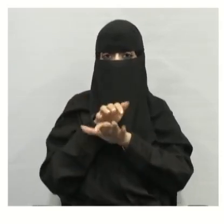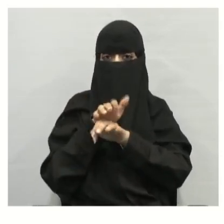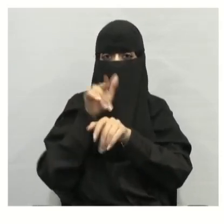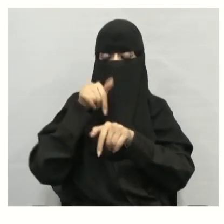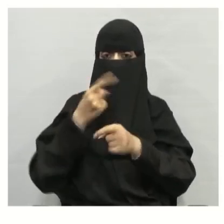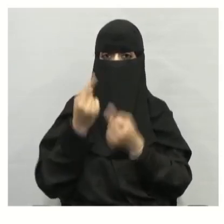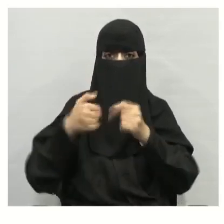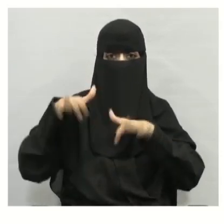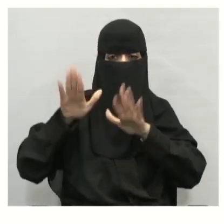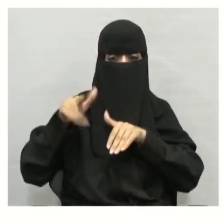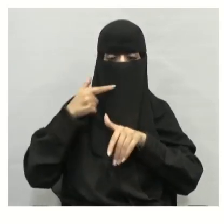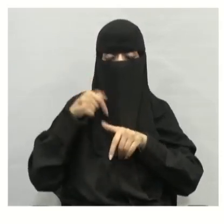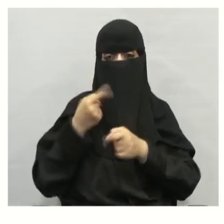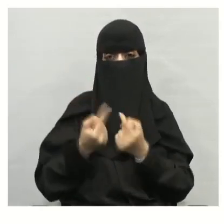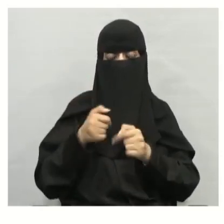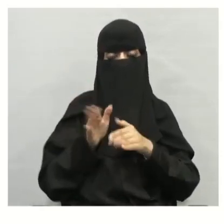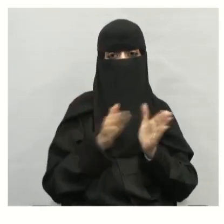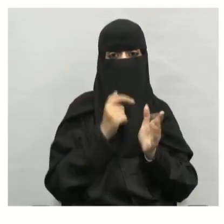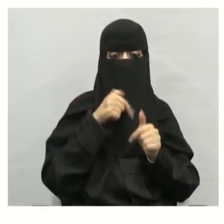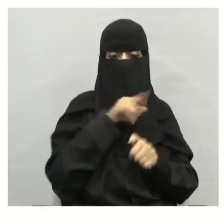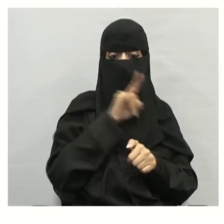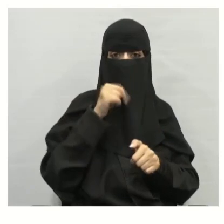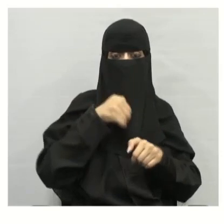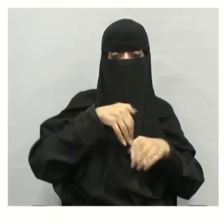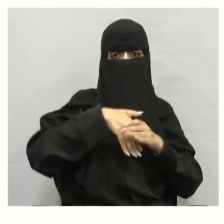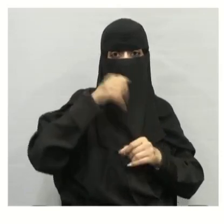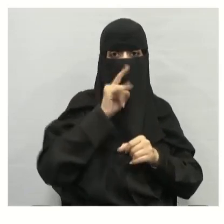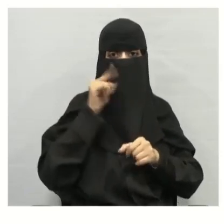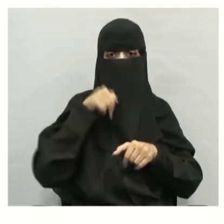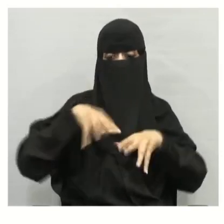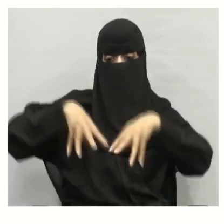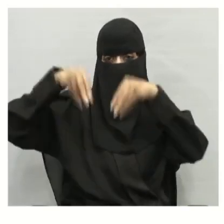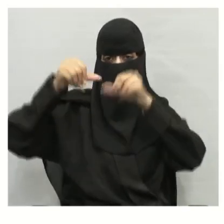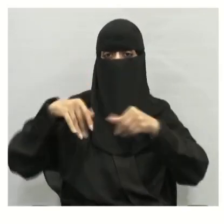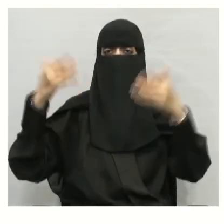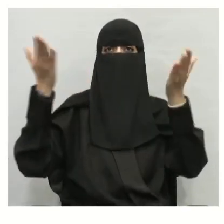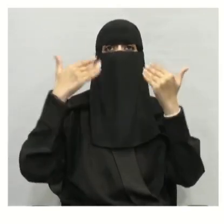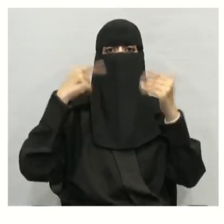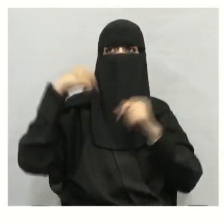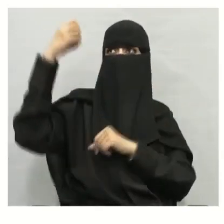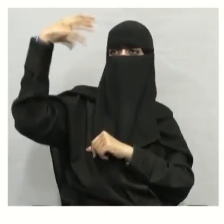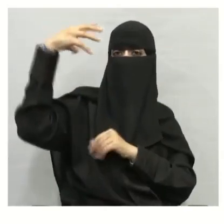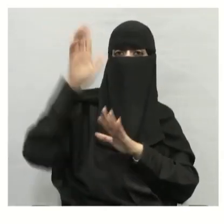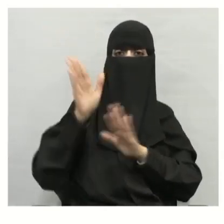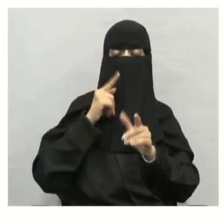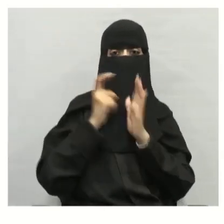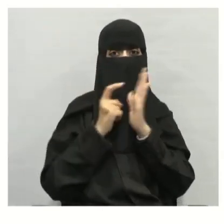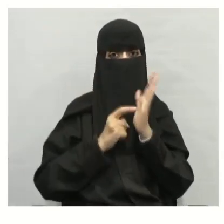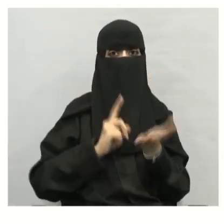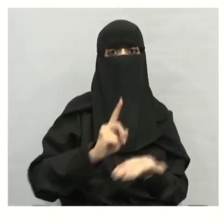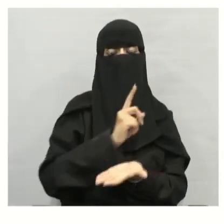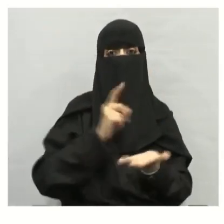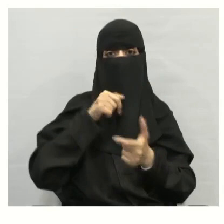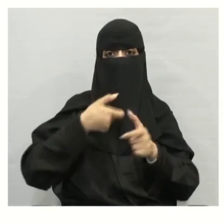الأعشاب، الشجيرات بالنسبة للمخلوقات غير الحية التراب، الهواء، الضوء إذن النظام البيئي